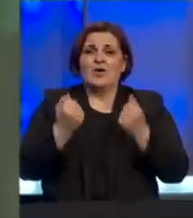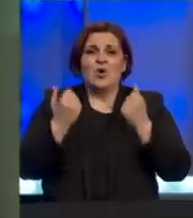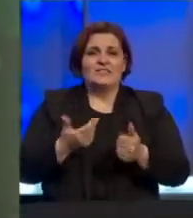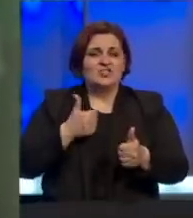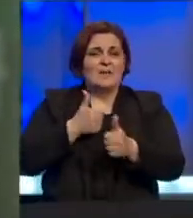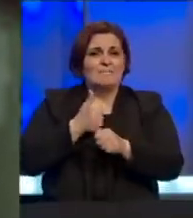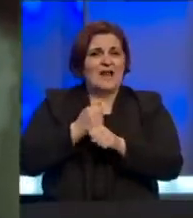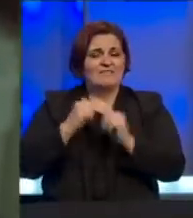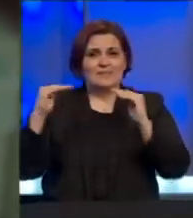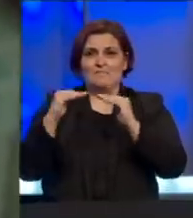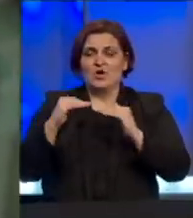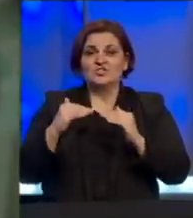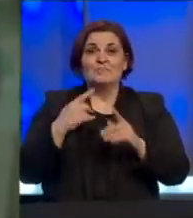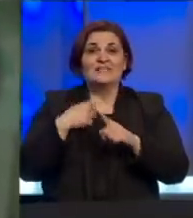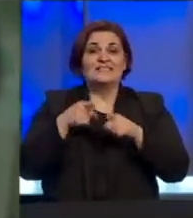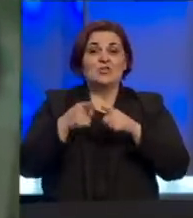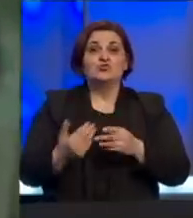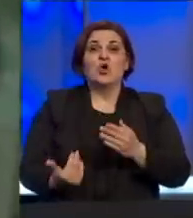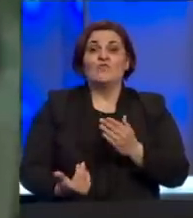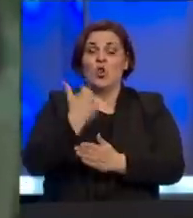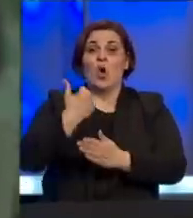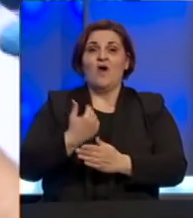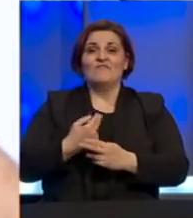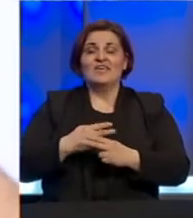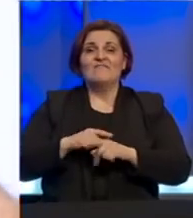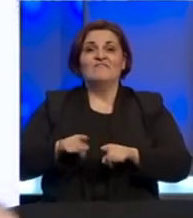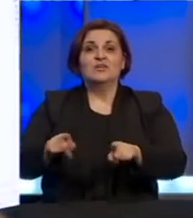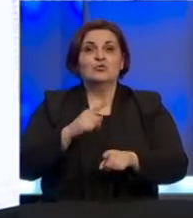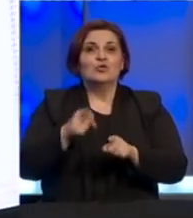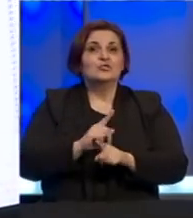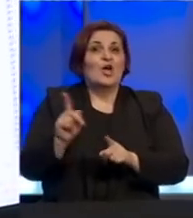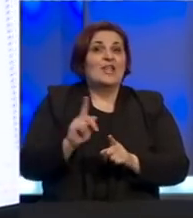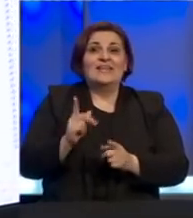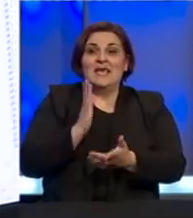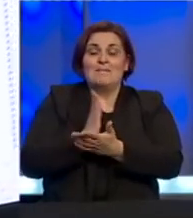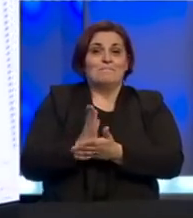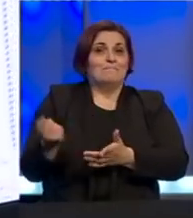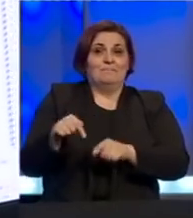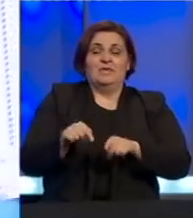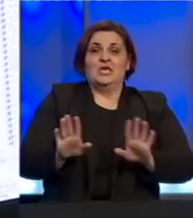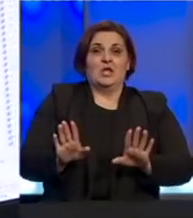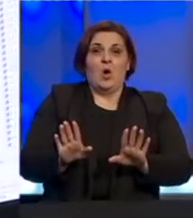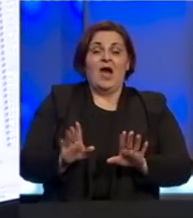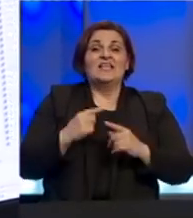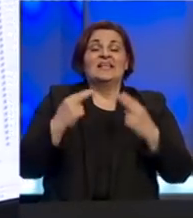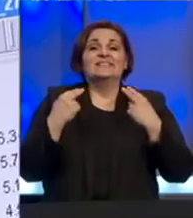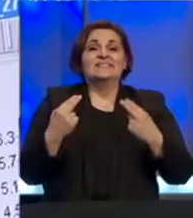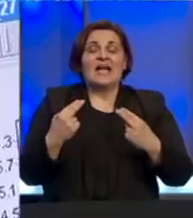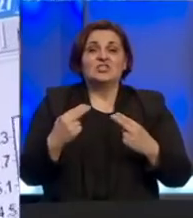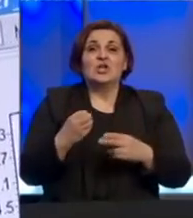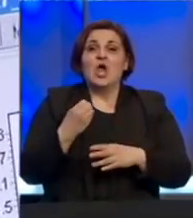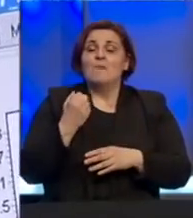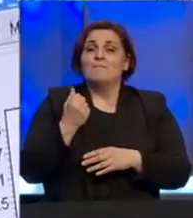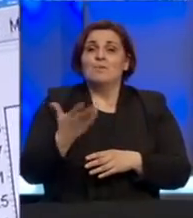prav to poređenje, prvenstveno zato što je ovo novi virus. Ovo je virus koji do sad nije cirkulisao u populaciju, ono što nam je značajno da